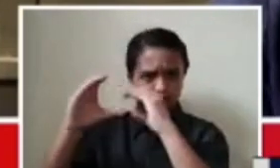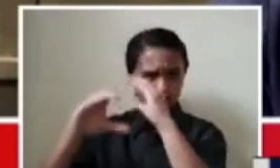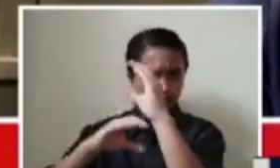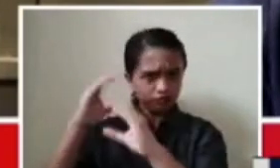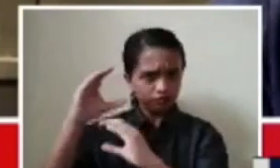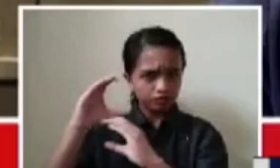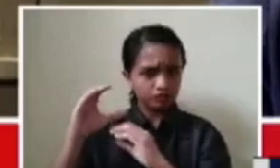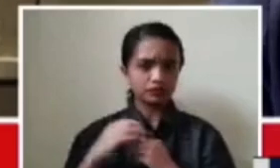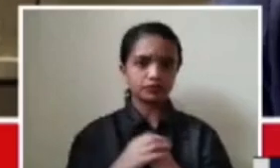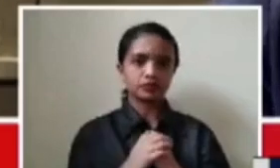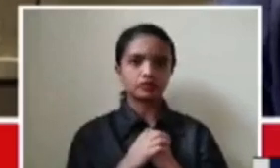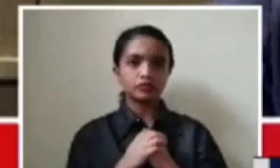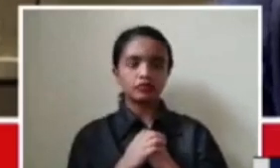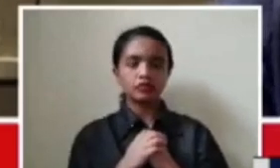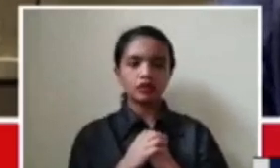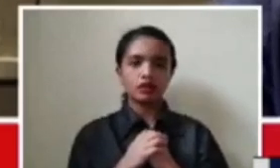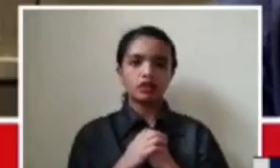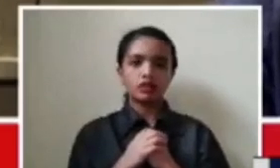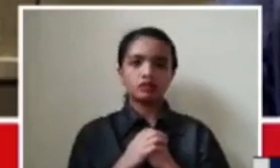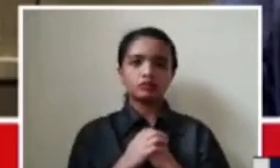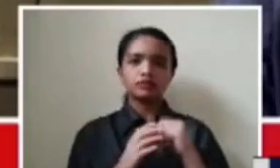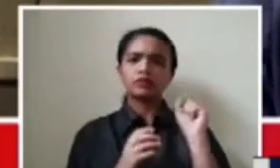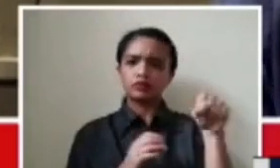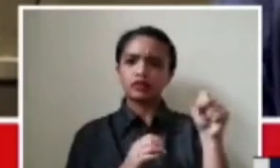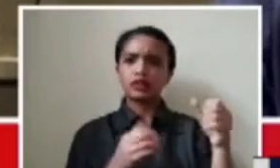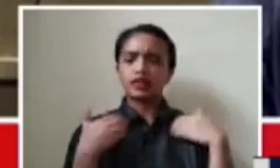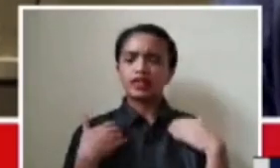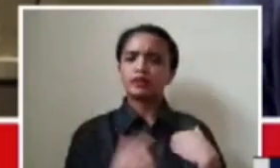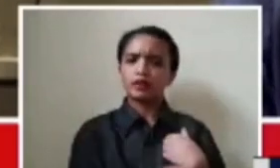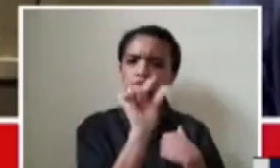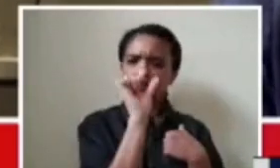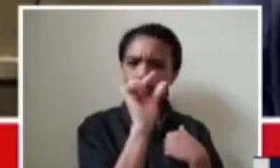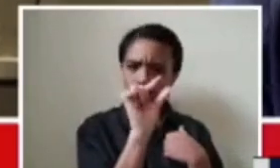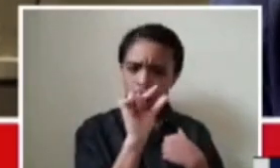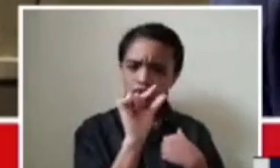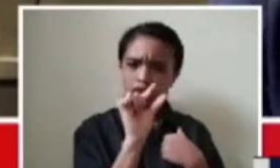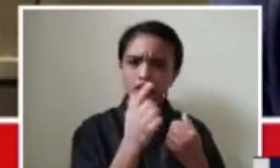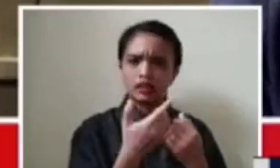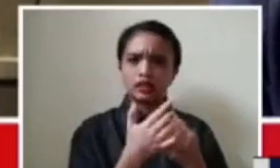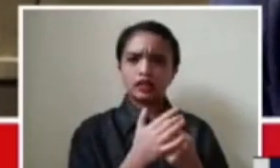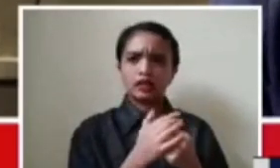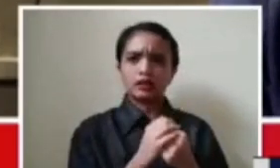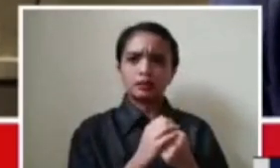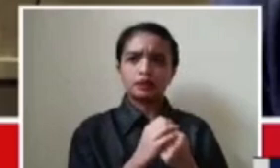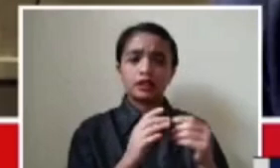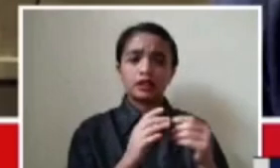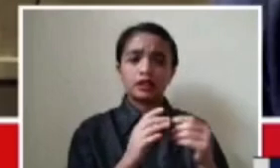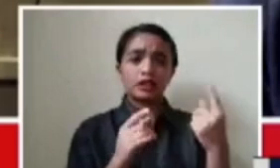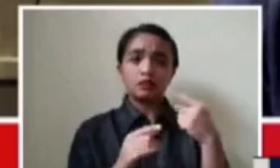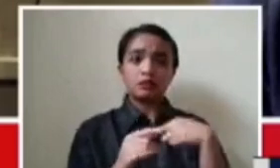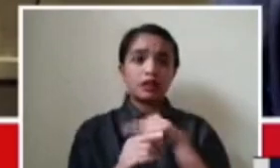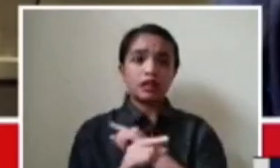malala pa yung sitwasyon dati kasi second half of the year lang kami nakapagsimula. Ngayon po,